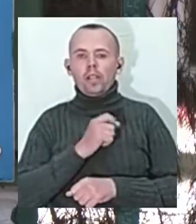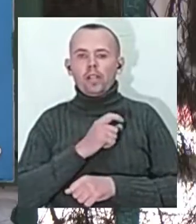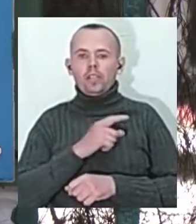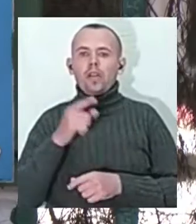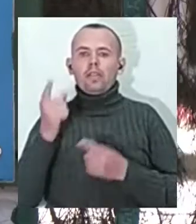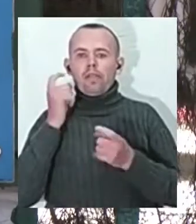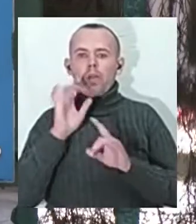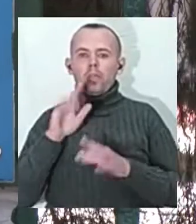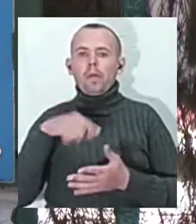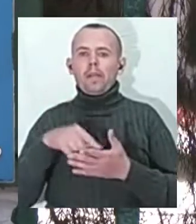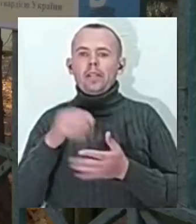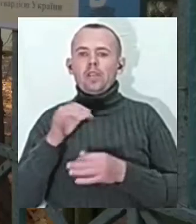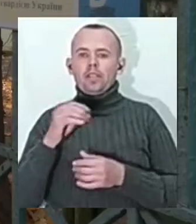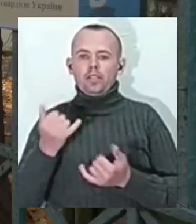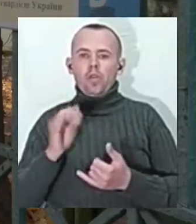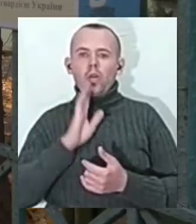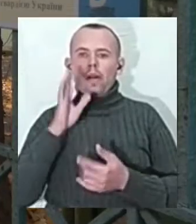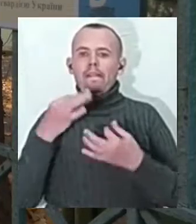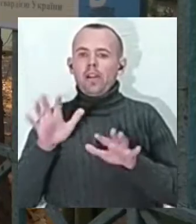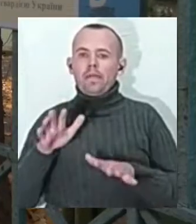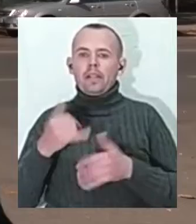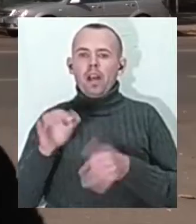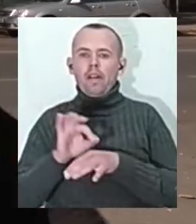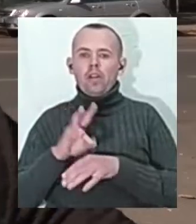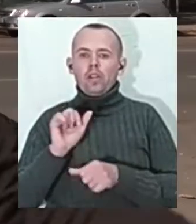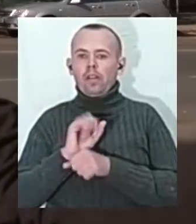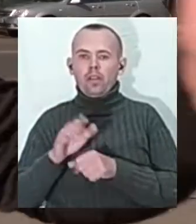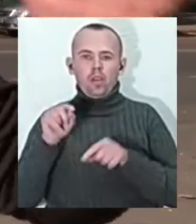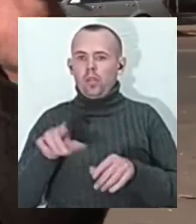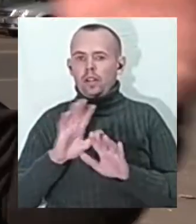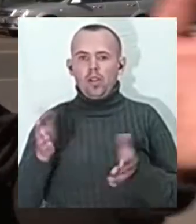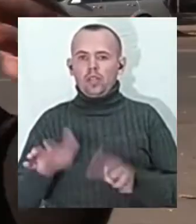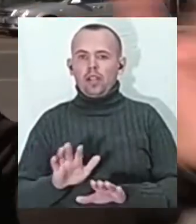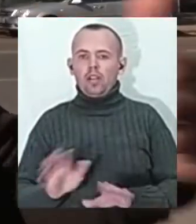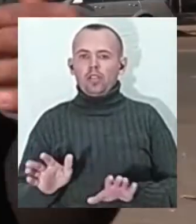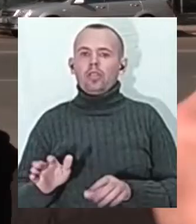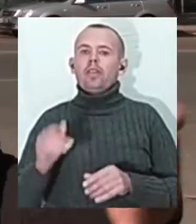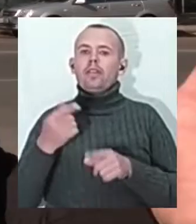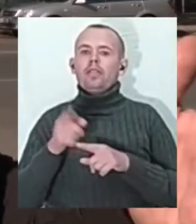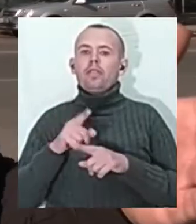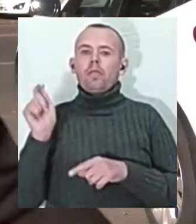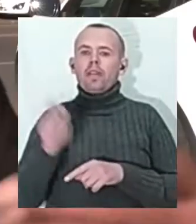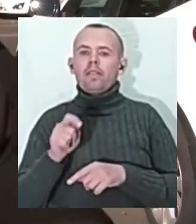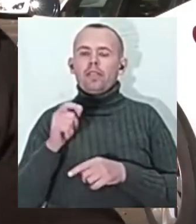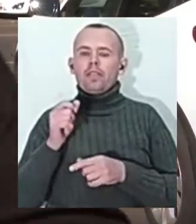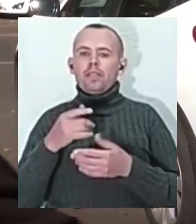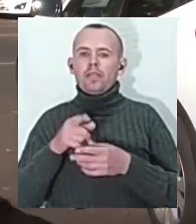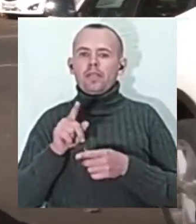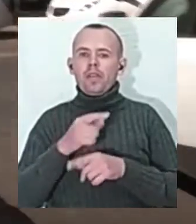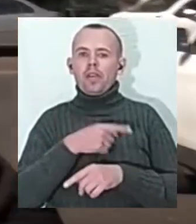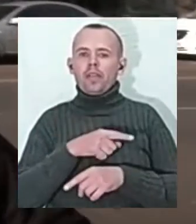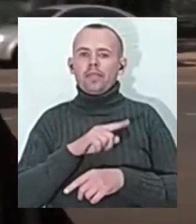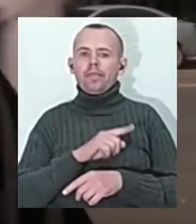станом на ранок вільних місць для хворих на ковід тут не залишилося. Серкіз приїхав забирати з лікарні свою тітку. Тетя